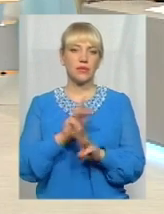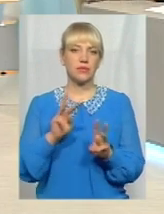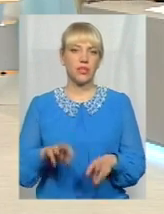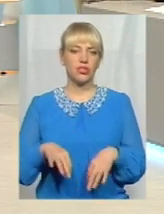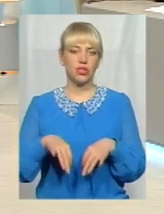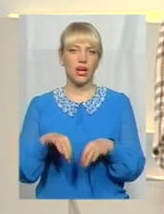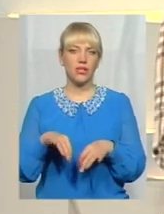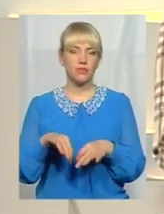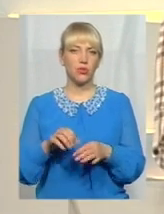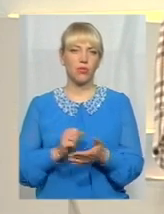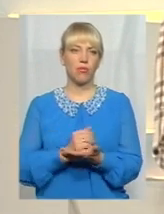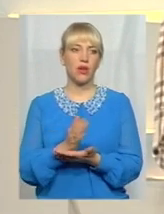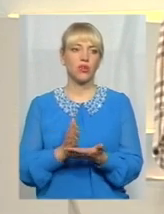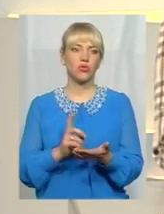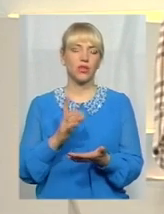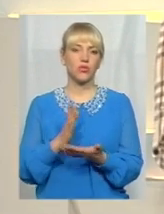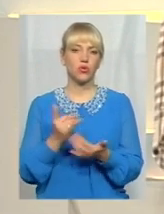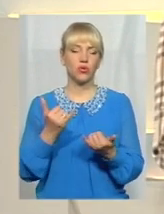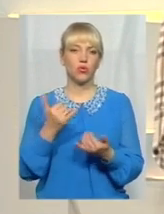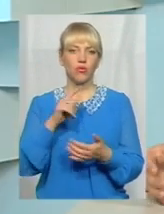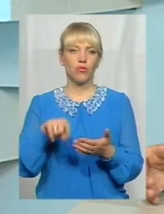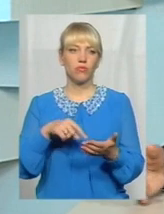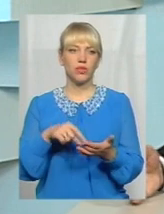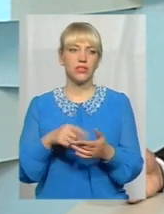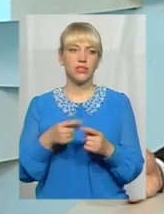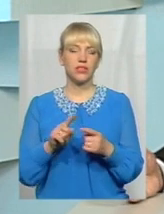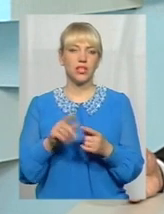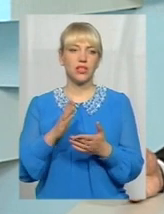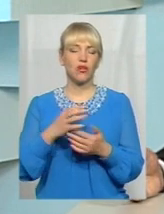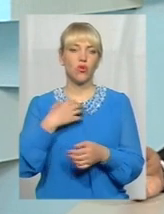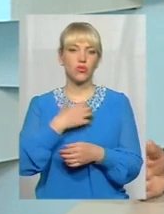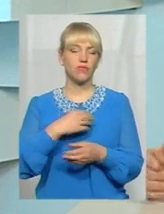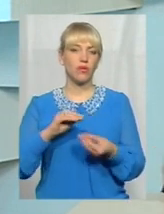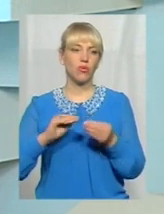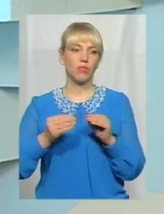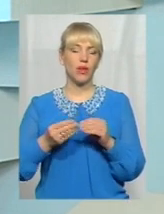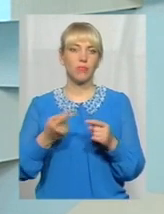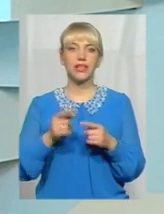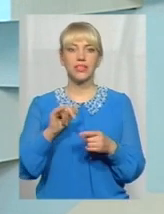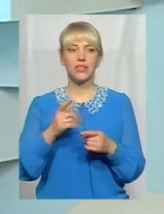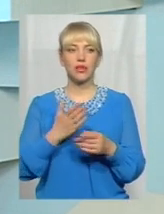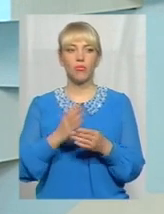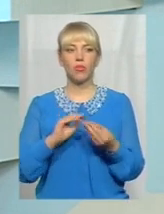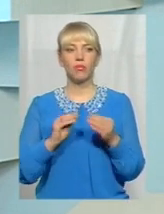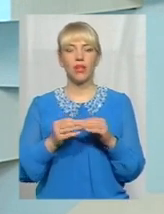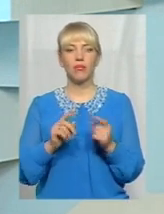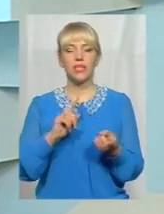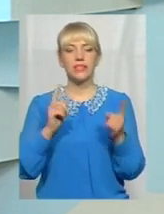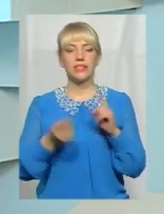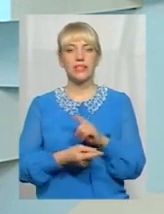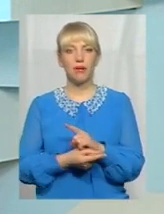транспортну мережу, яка сьогодні є в місті. Тобто, оце є основна проблема, і це є проблема, в тому числі, і заміни